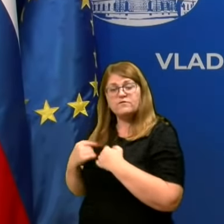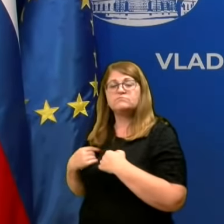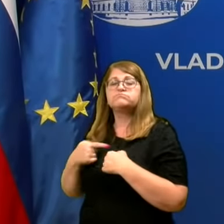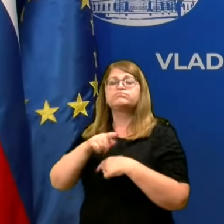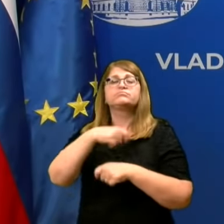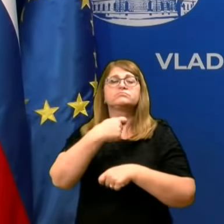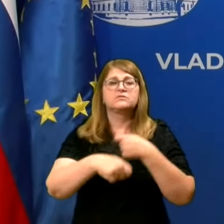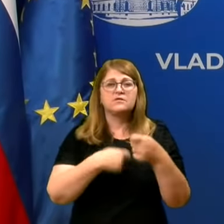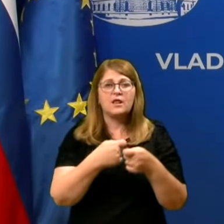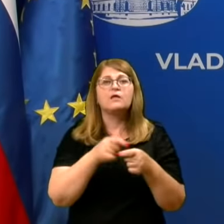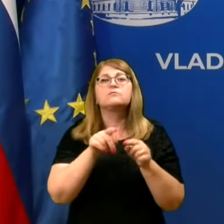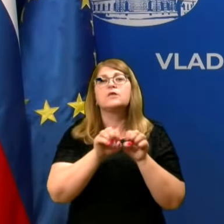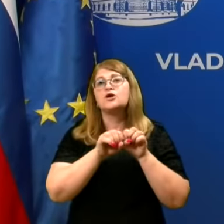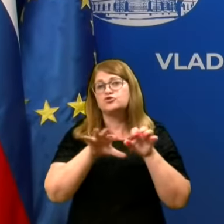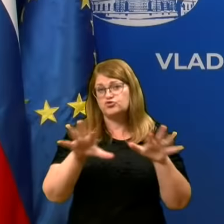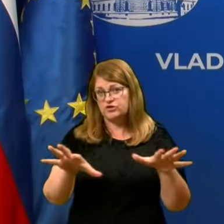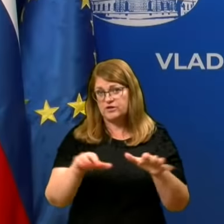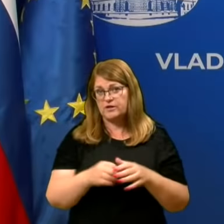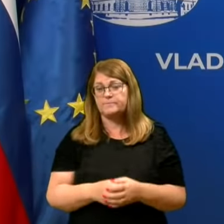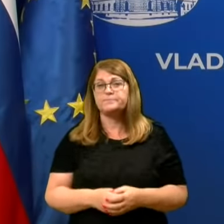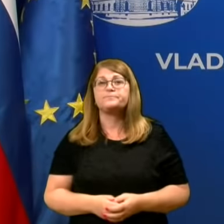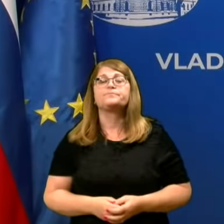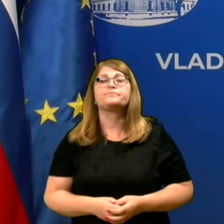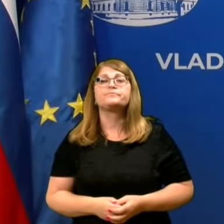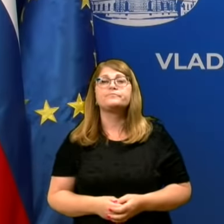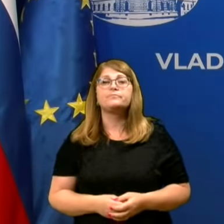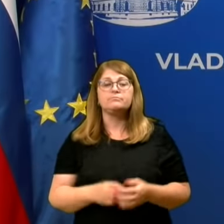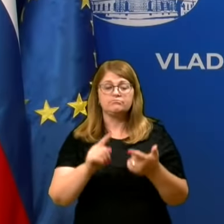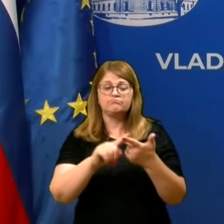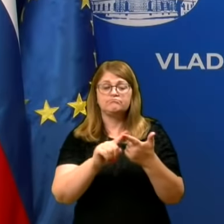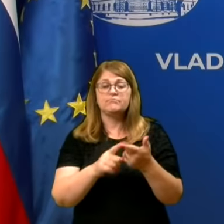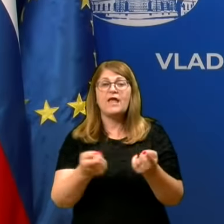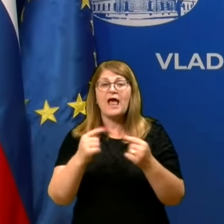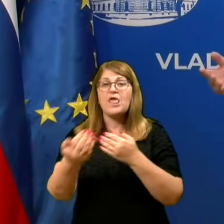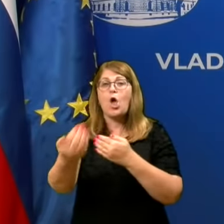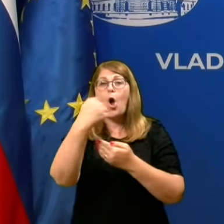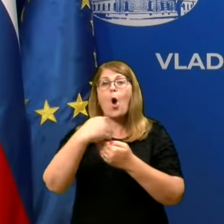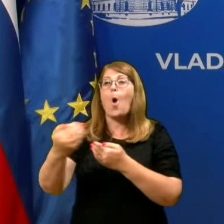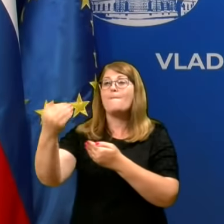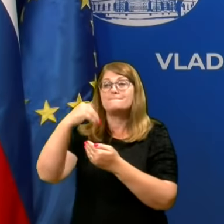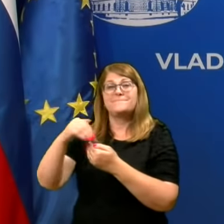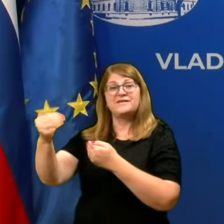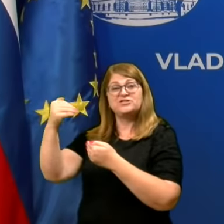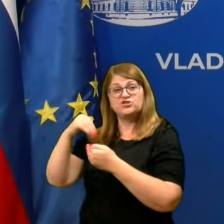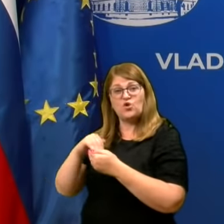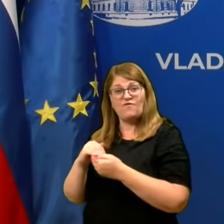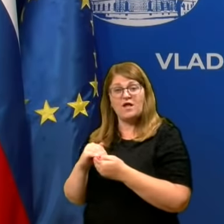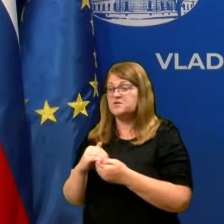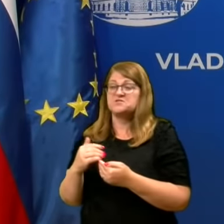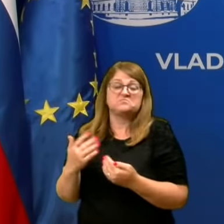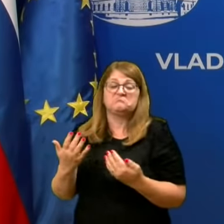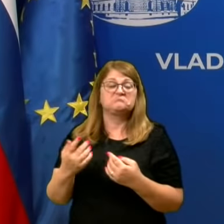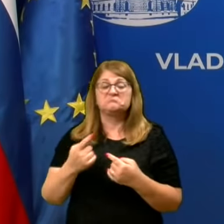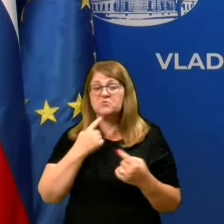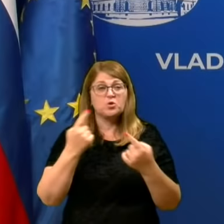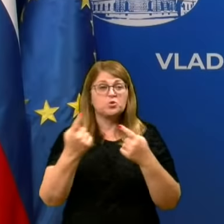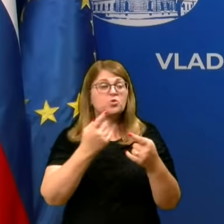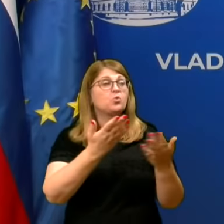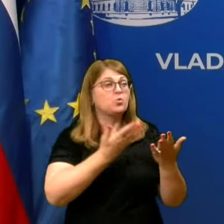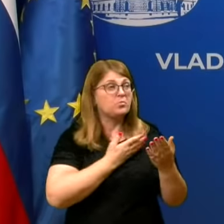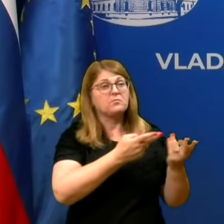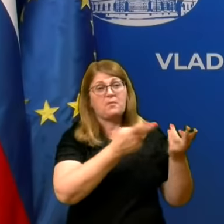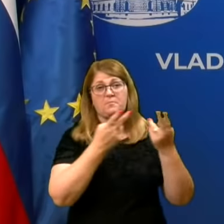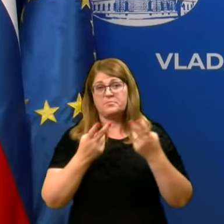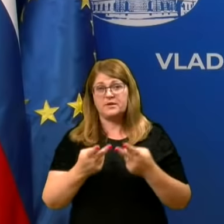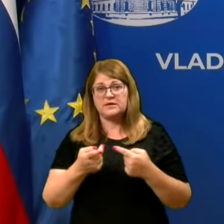je, da ga prinesejo obiskovalci, odkodarkoli pač se nalezijo in prinesejo do